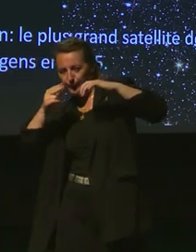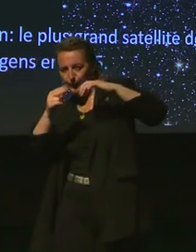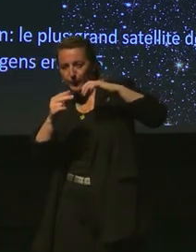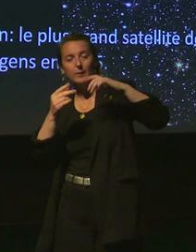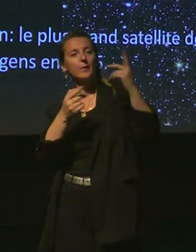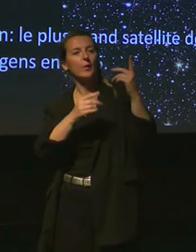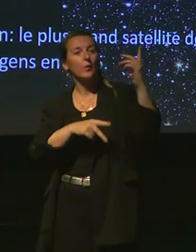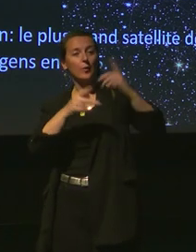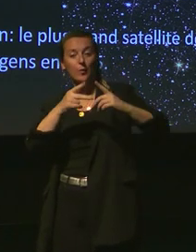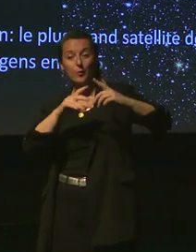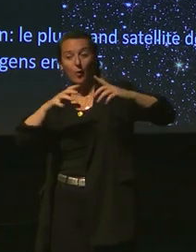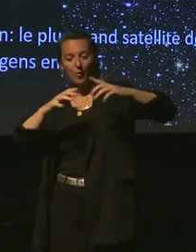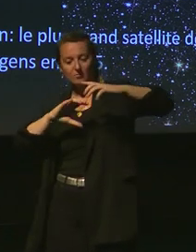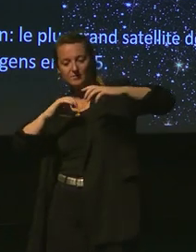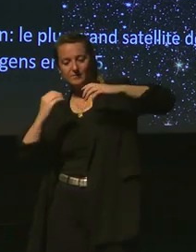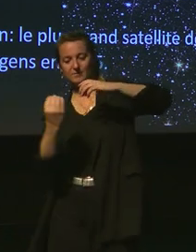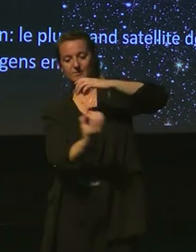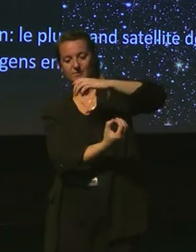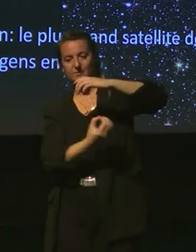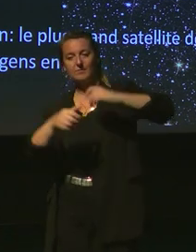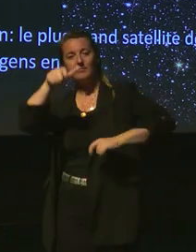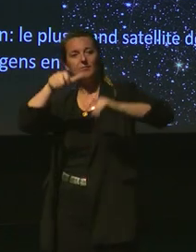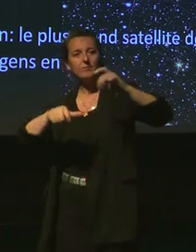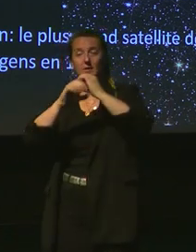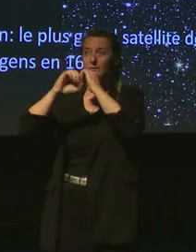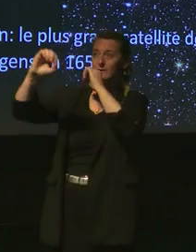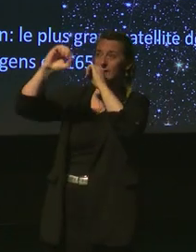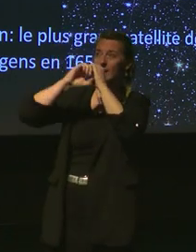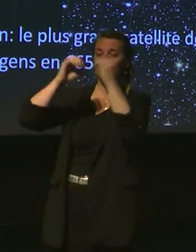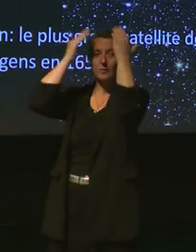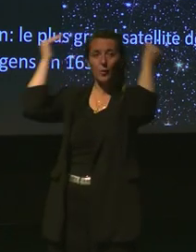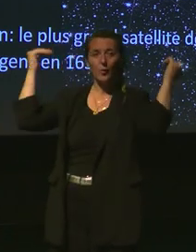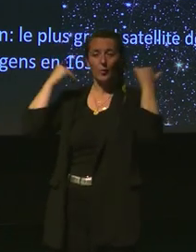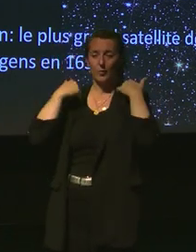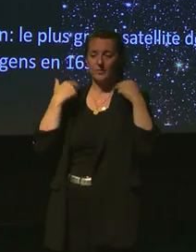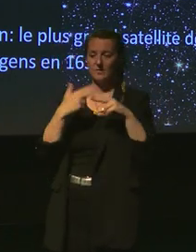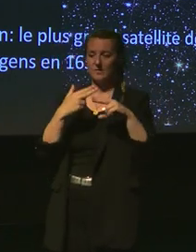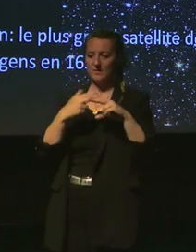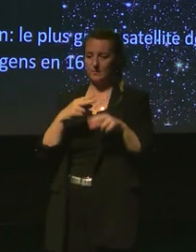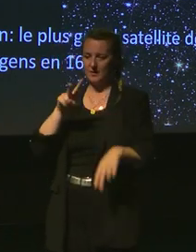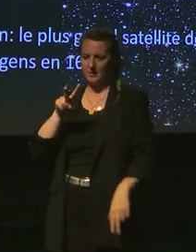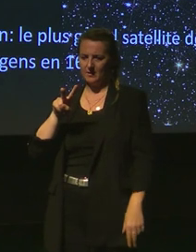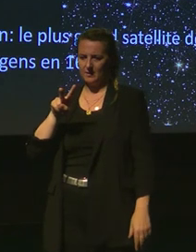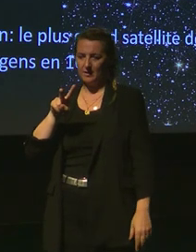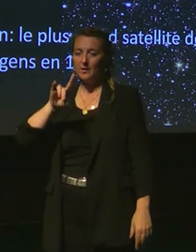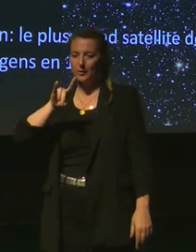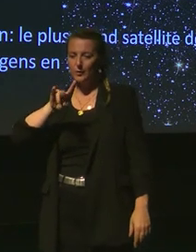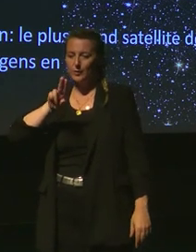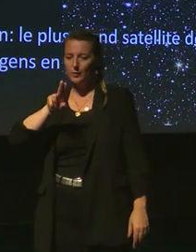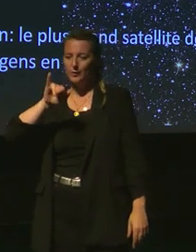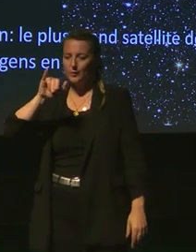'esprit à découvert par un astronome irlandais qui s'appelle Christian Vians en 1600 sont fin de fin